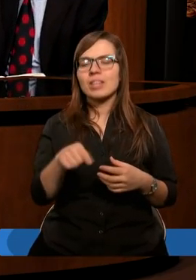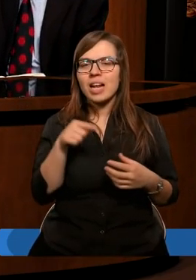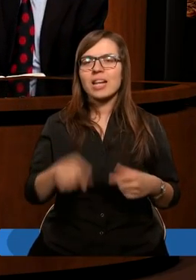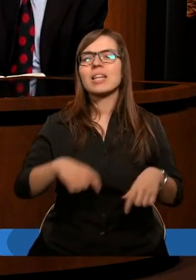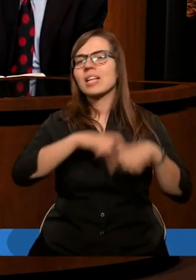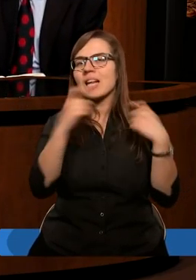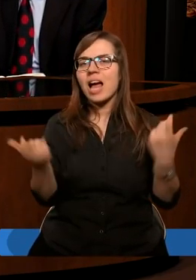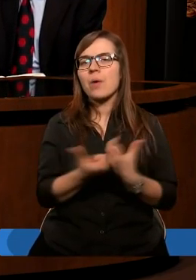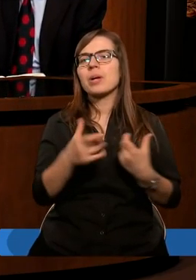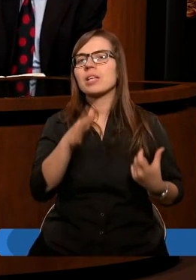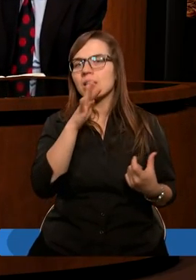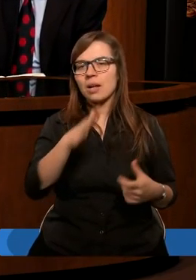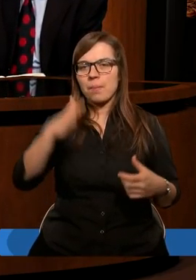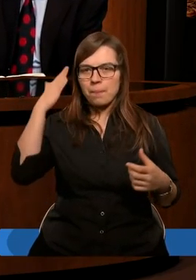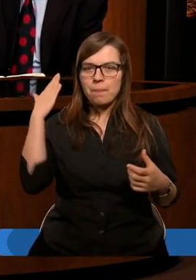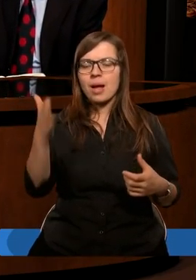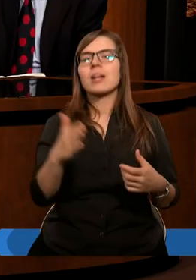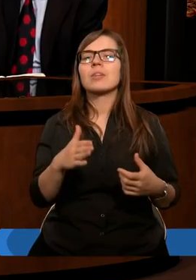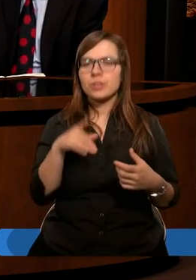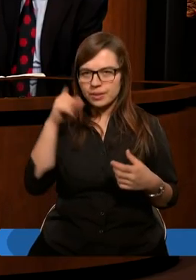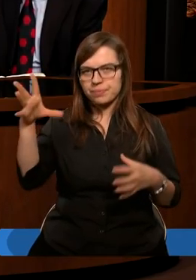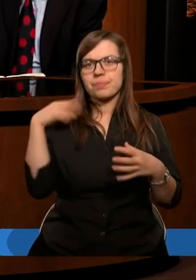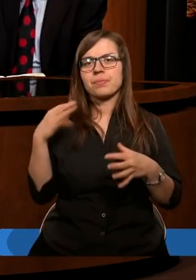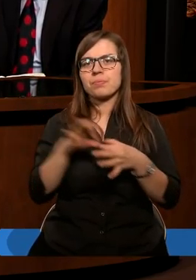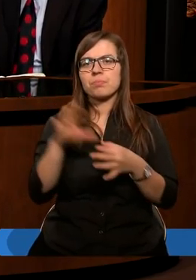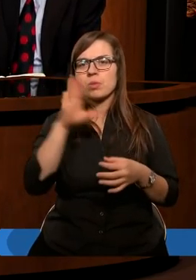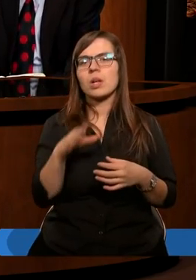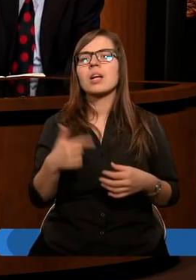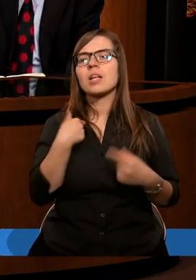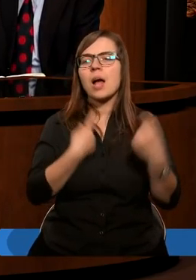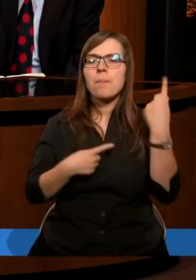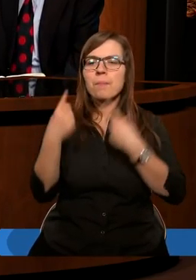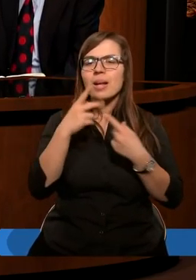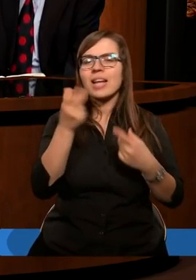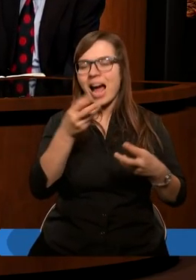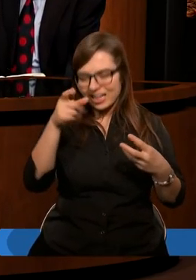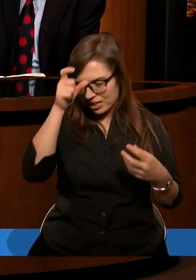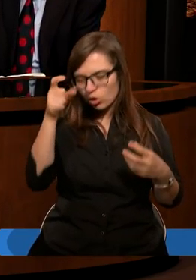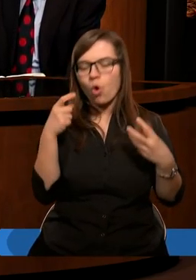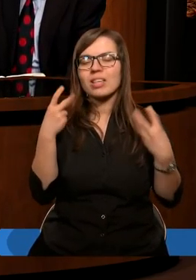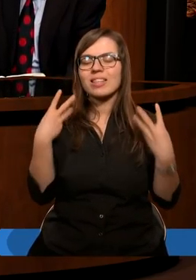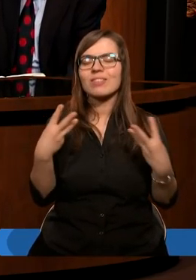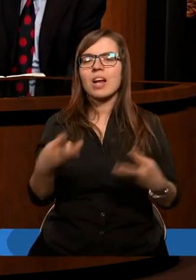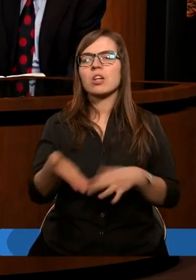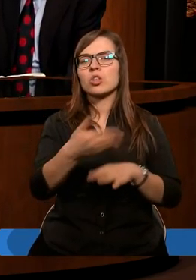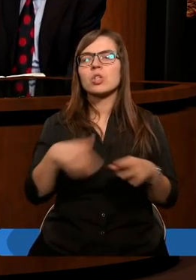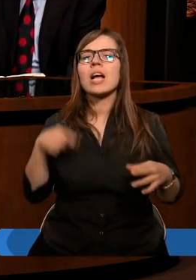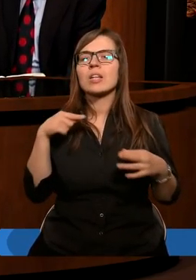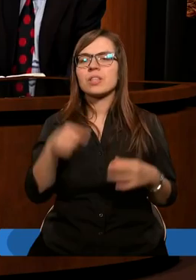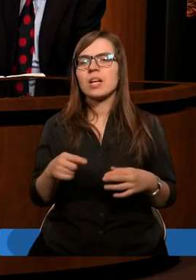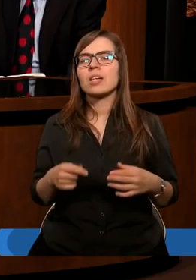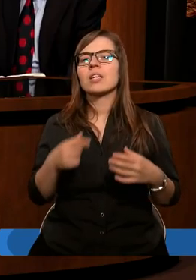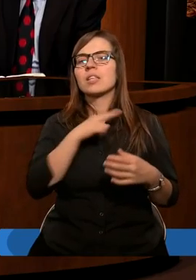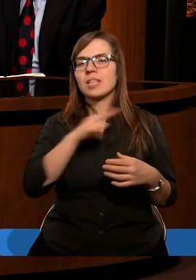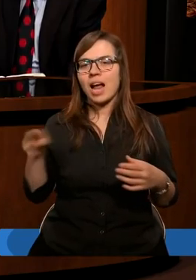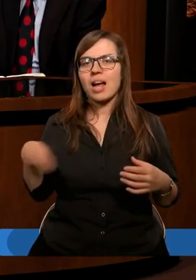Wtedy cały Izrael będzie zbawiony. To jest, myślę, najistotniejsza część tej